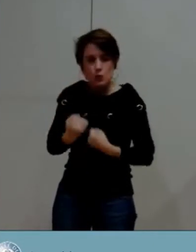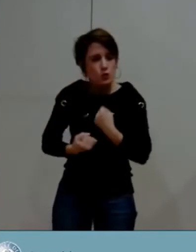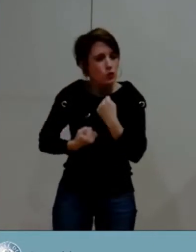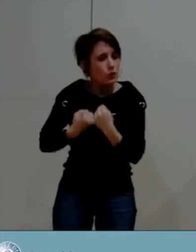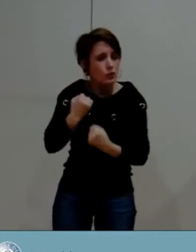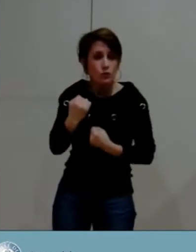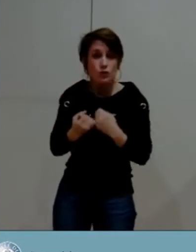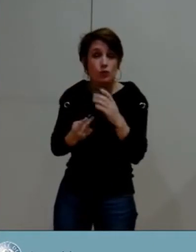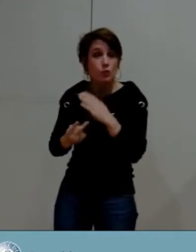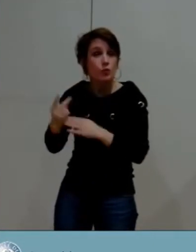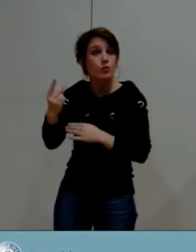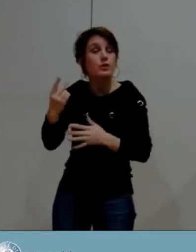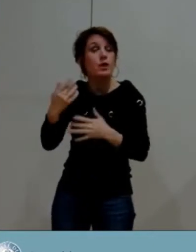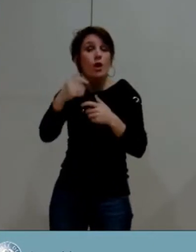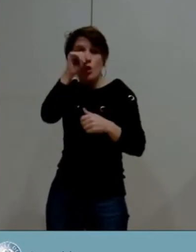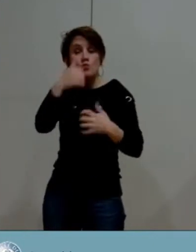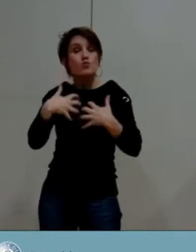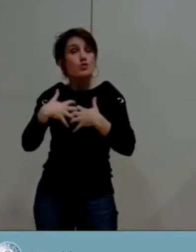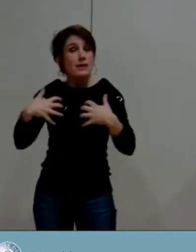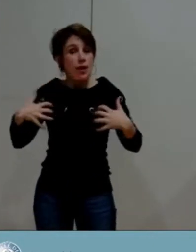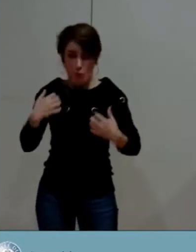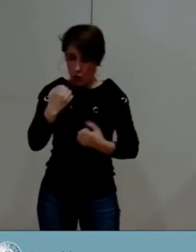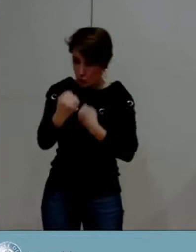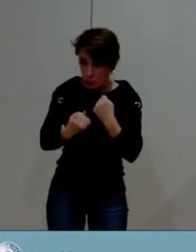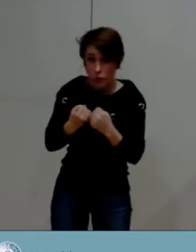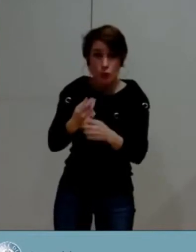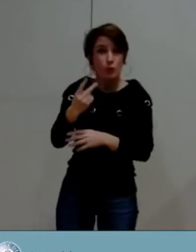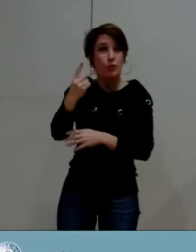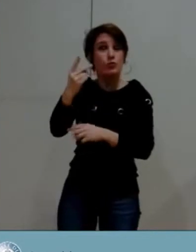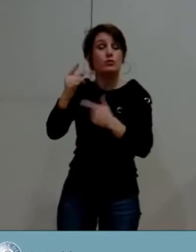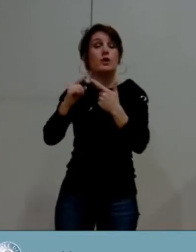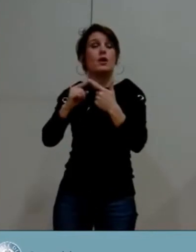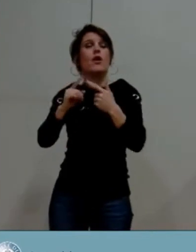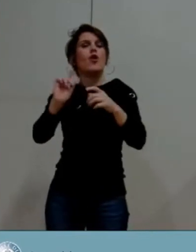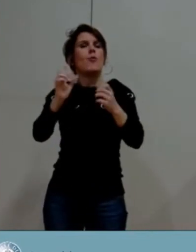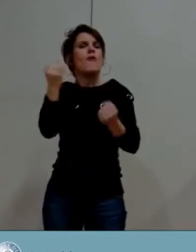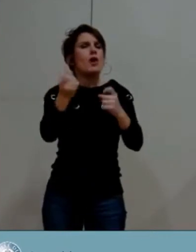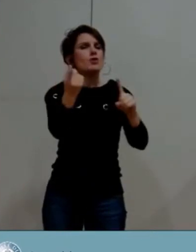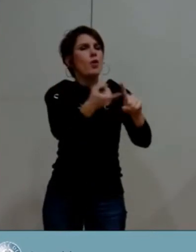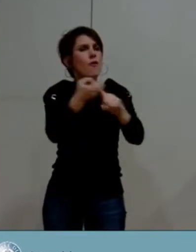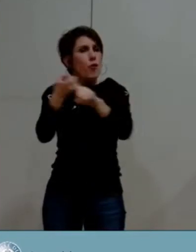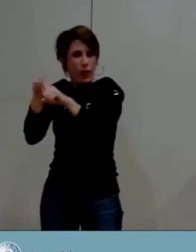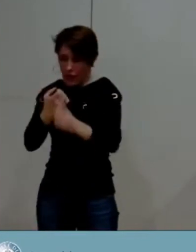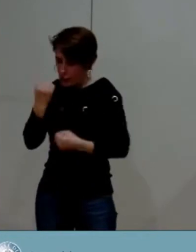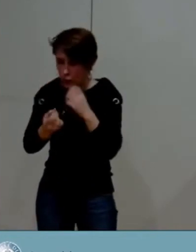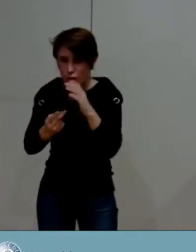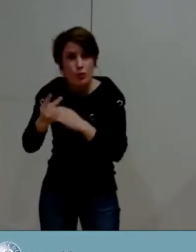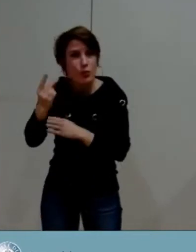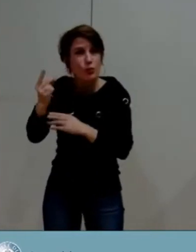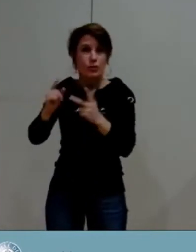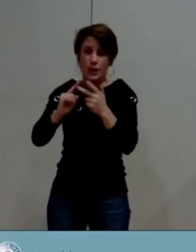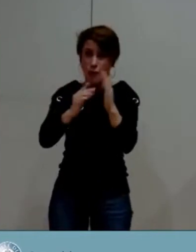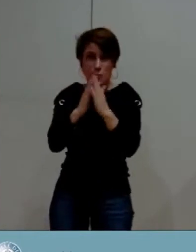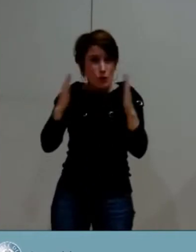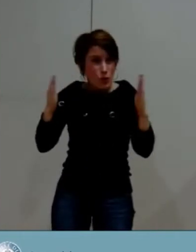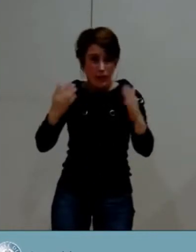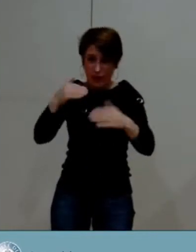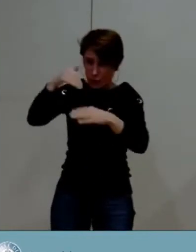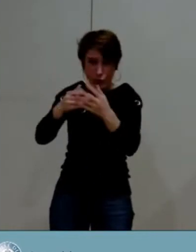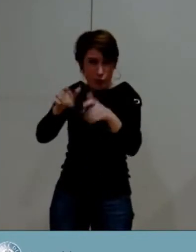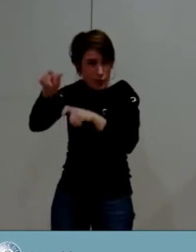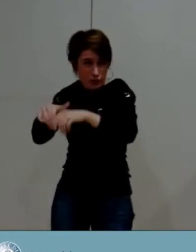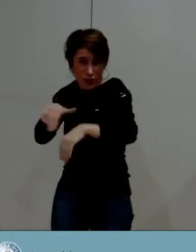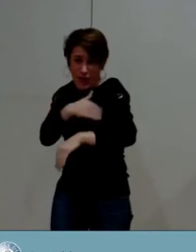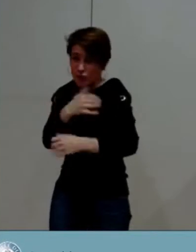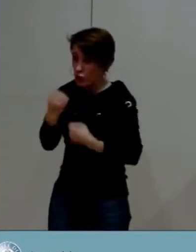à la fourrière, à la police et aussi à la bibliothèque. Face à cela, malgré le discours officiel de co-construction,